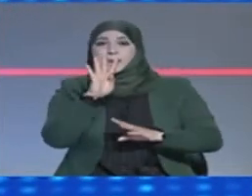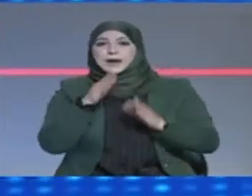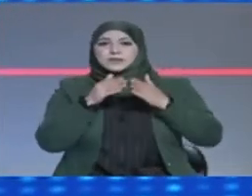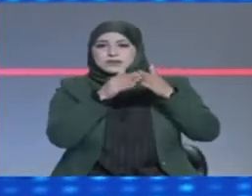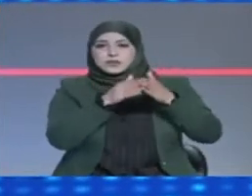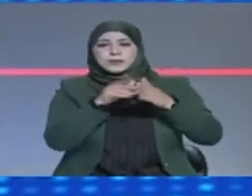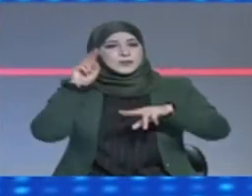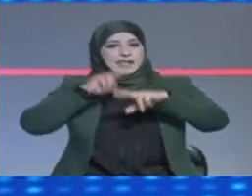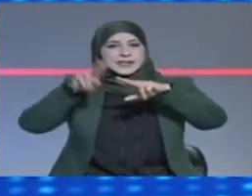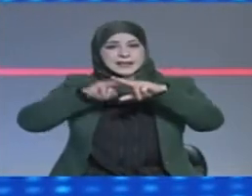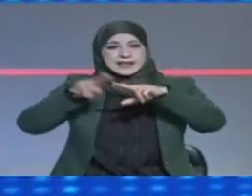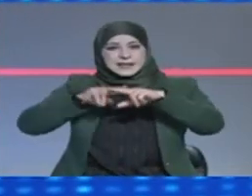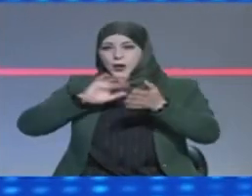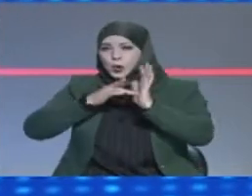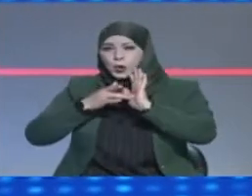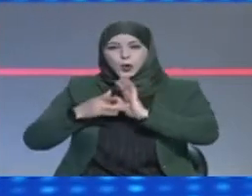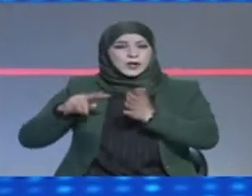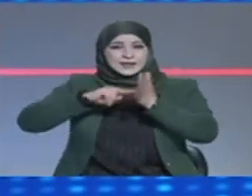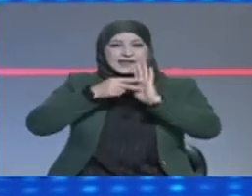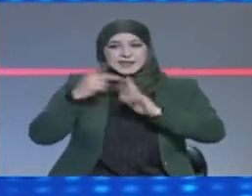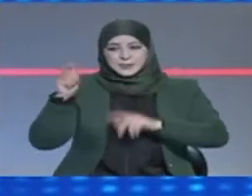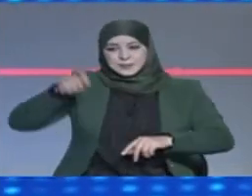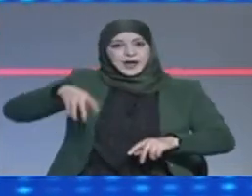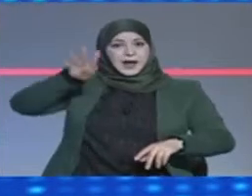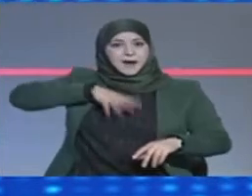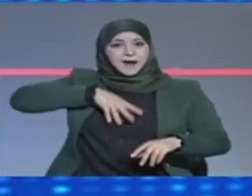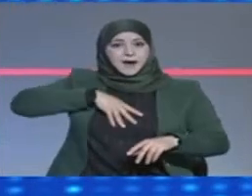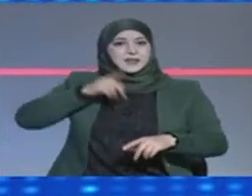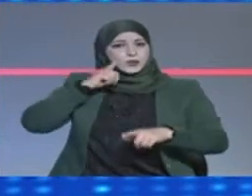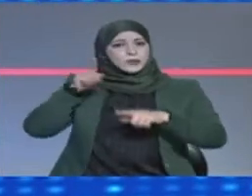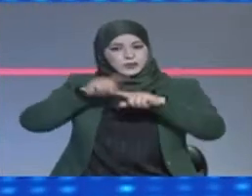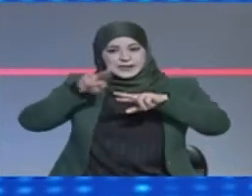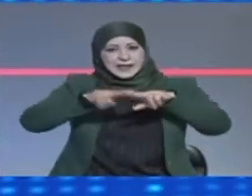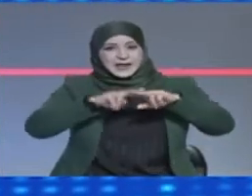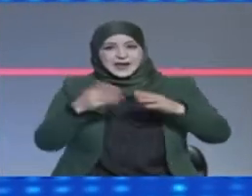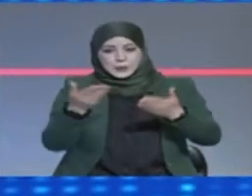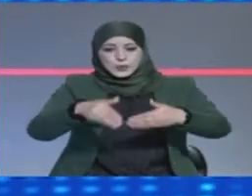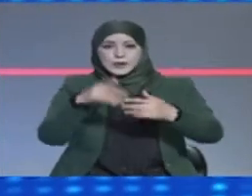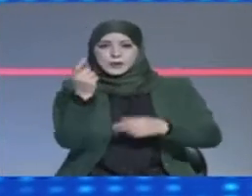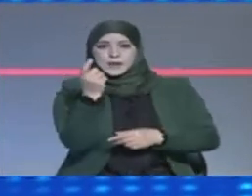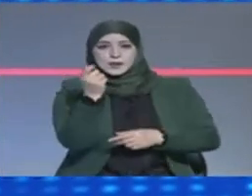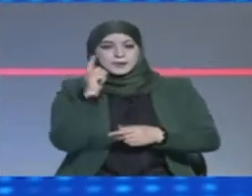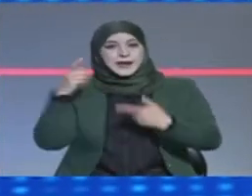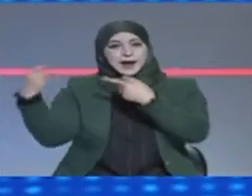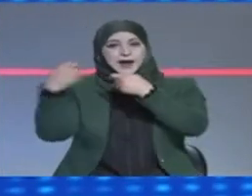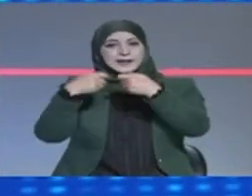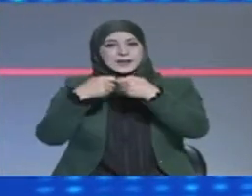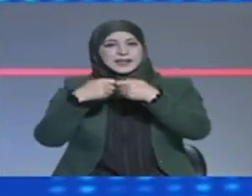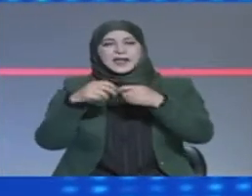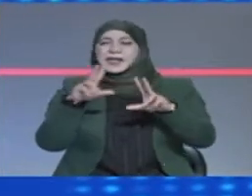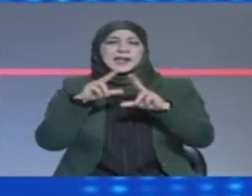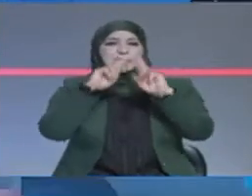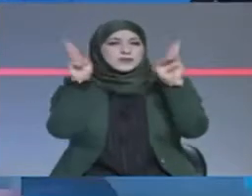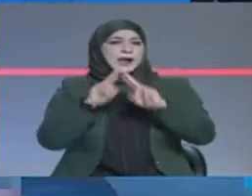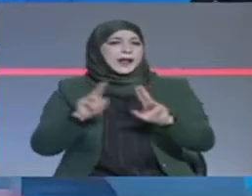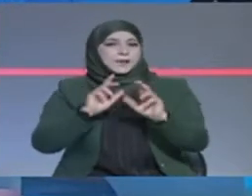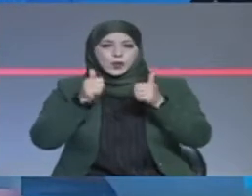تحقيق إصلاحات لسلك القضاة وتوفير ظروف مادية لهم تستجيب للمعايير الدولية